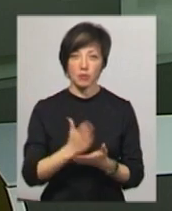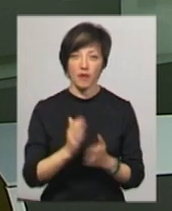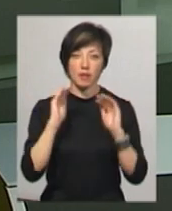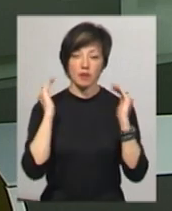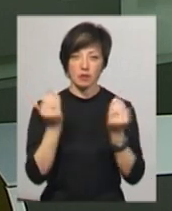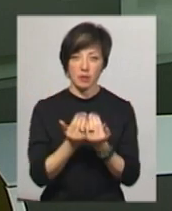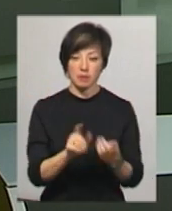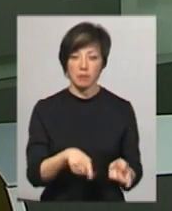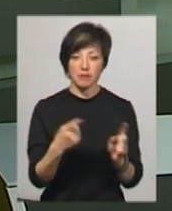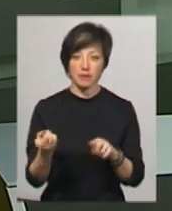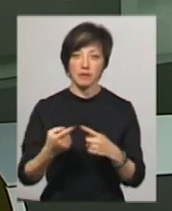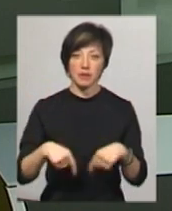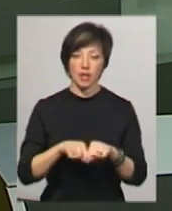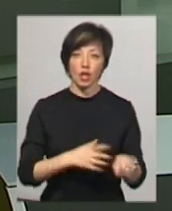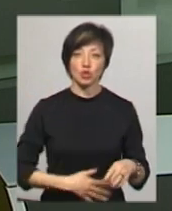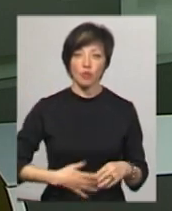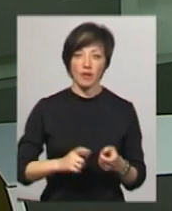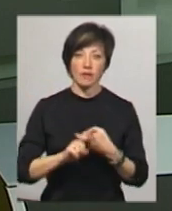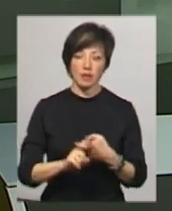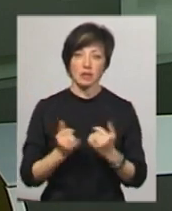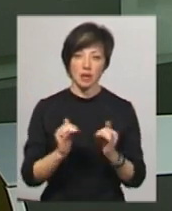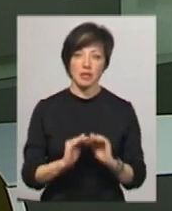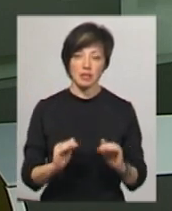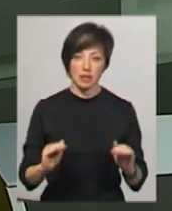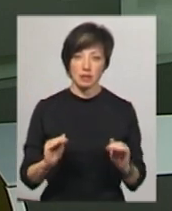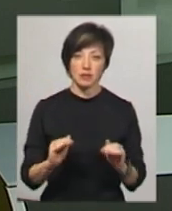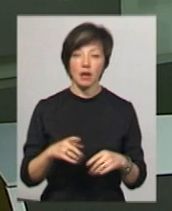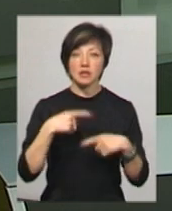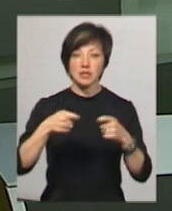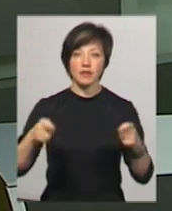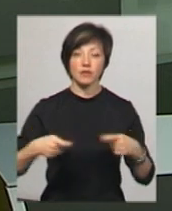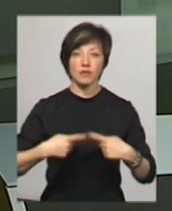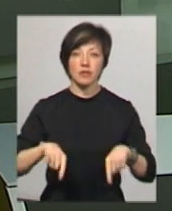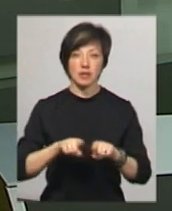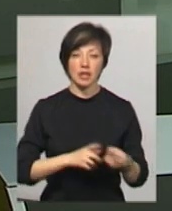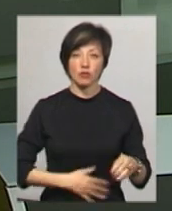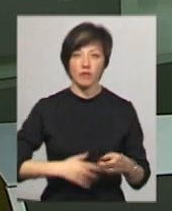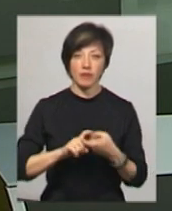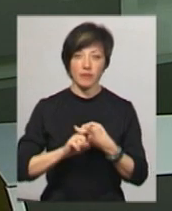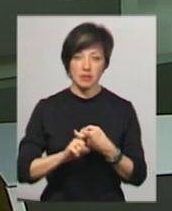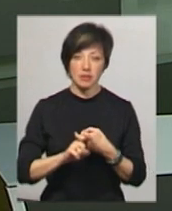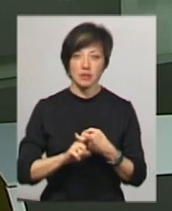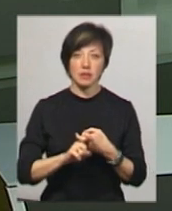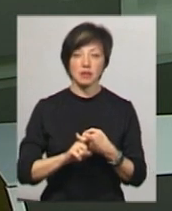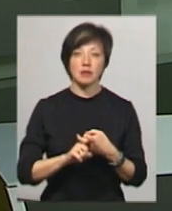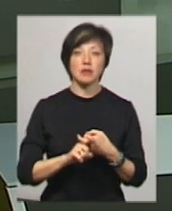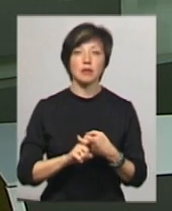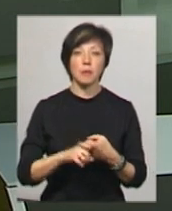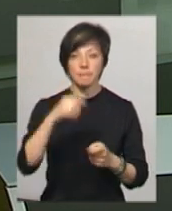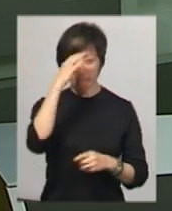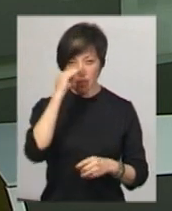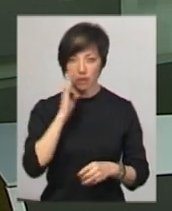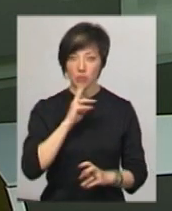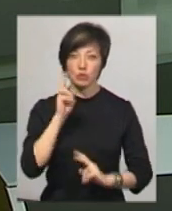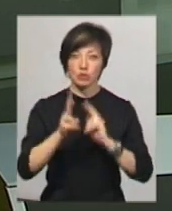реанімації, перевели до відділення кишкових інфекцій для дітей. За словами завідуючої відділення кишкових інфекцій для дітей Лариси Яруш, батьки